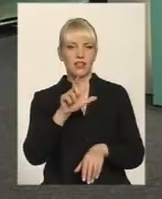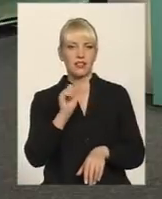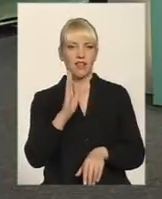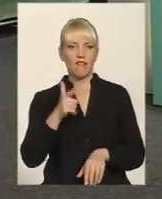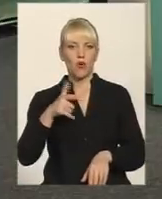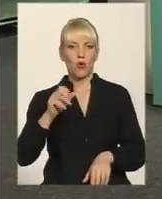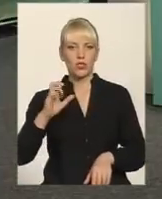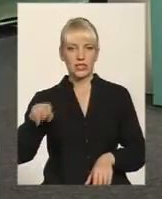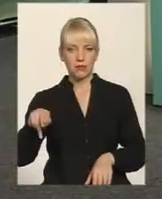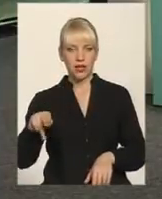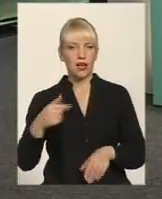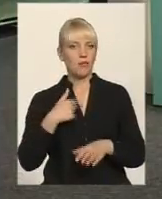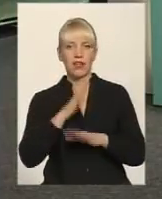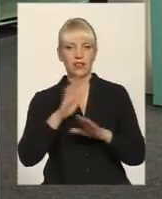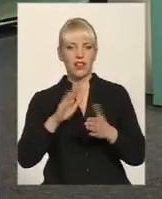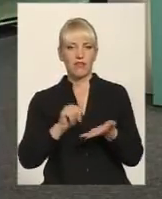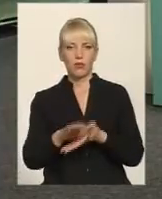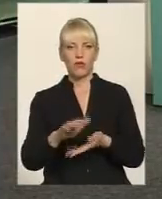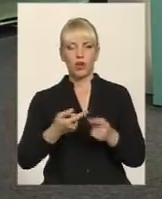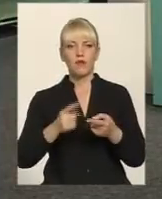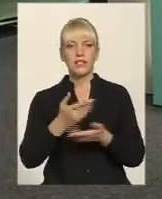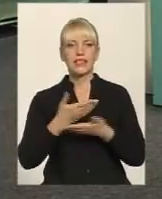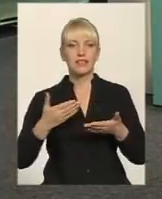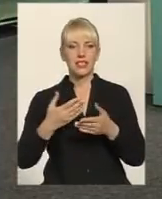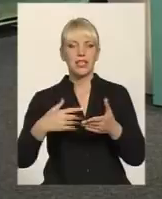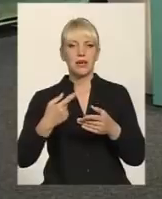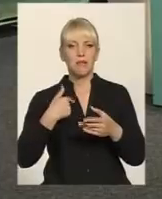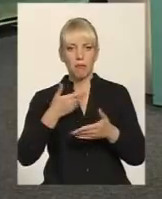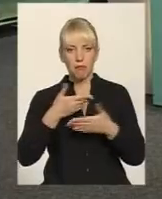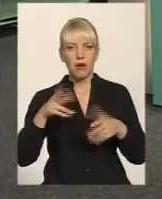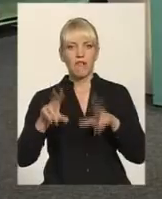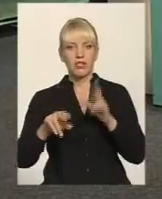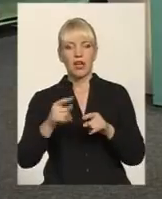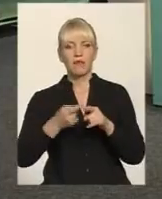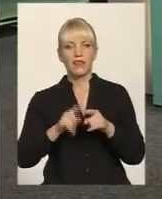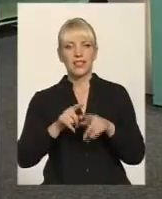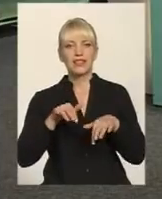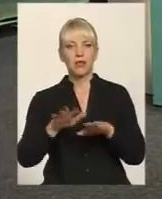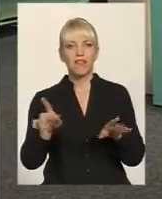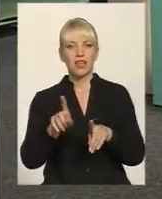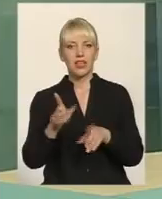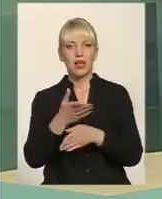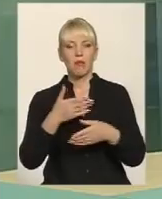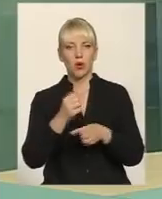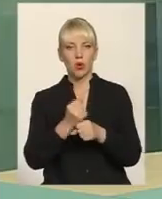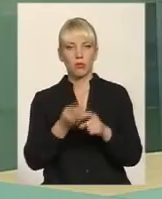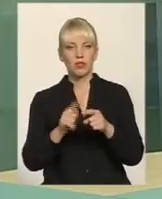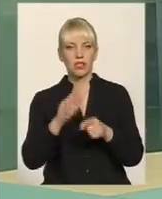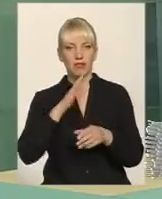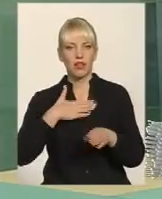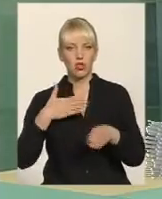відмовляємося. Ми вважаємо, що любі конкретні справи, які ми робимо, це наша допомога Україні.